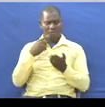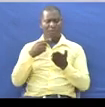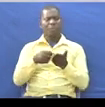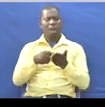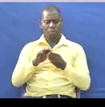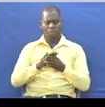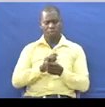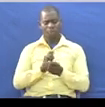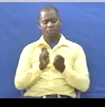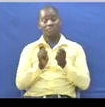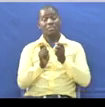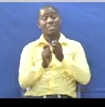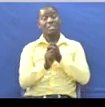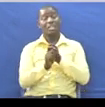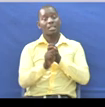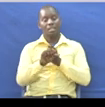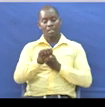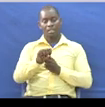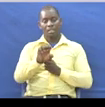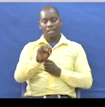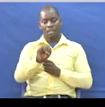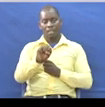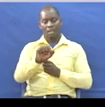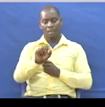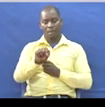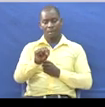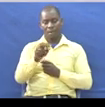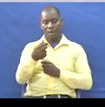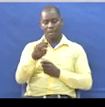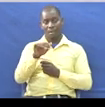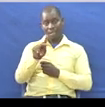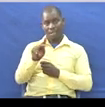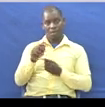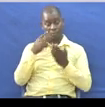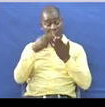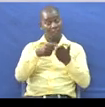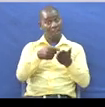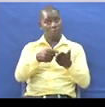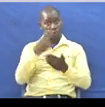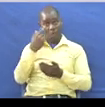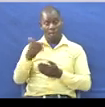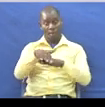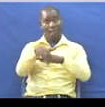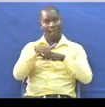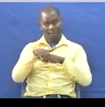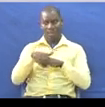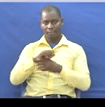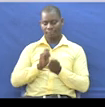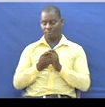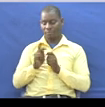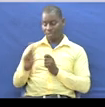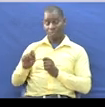ya Hii ya kisemantiki Mbu tuangalia mfano wa tungo kidogo Kituangalia kama kawaida Kingereza wenda Kiswa hili